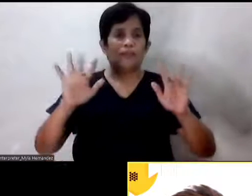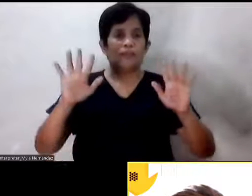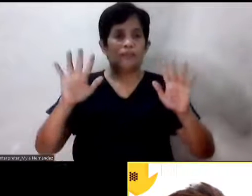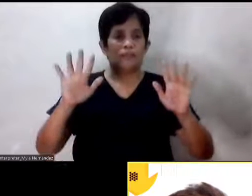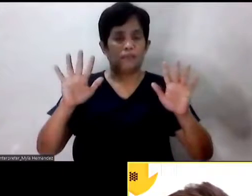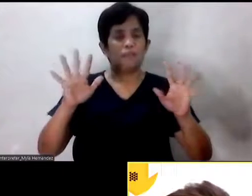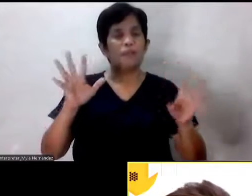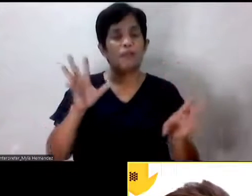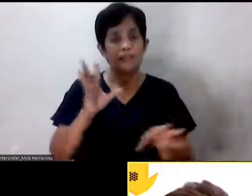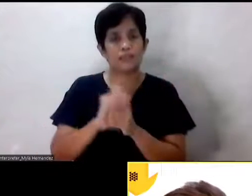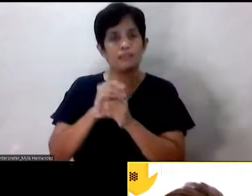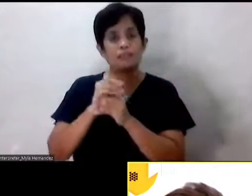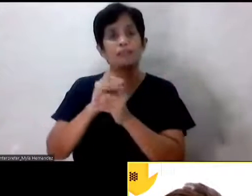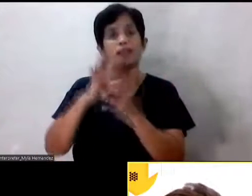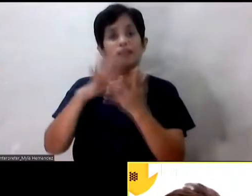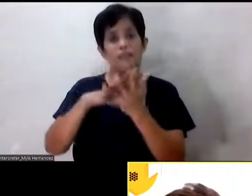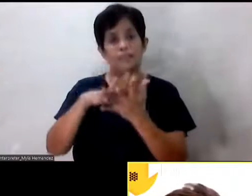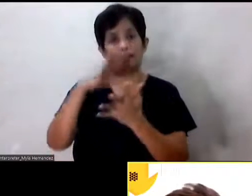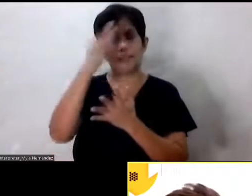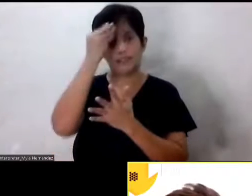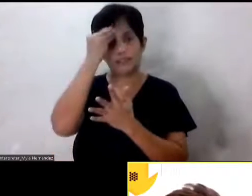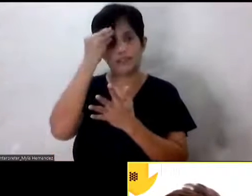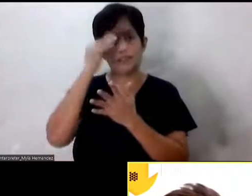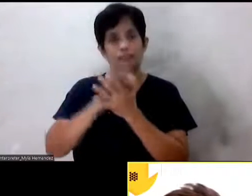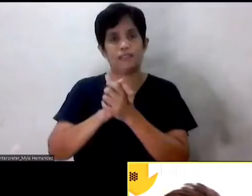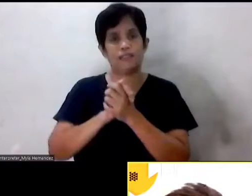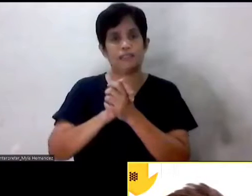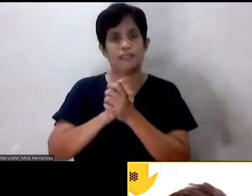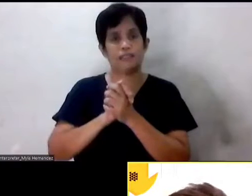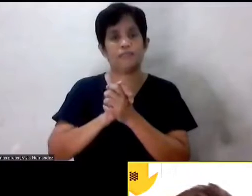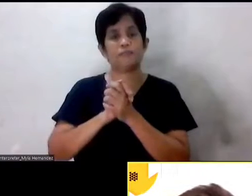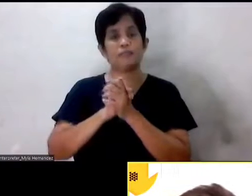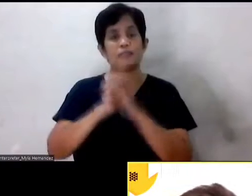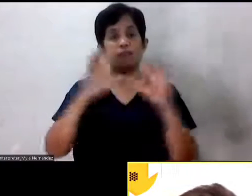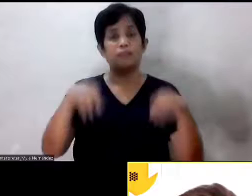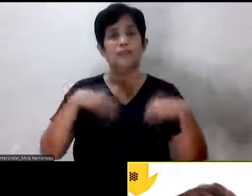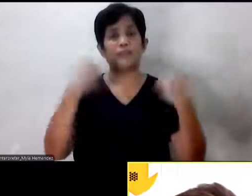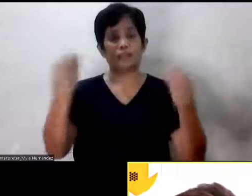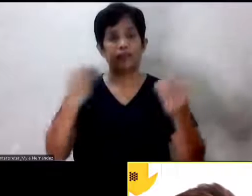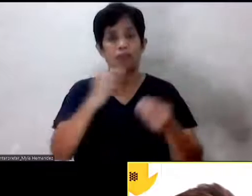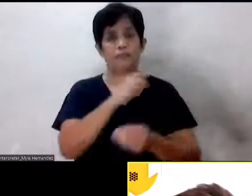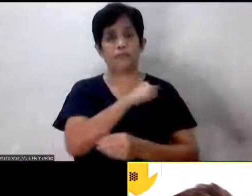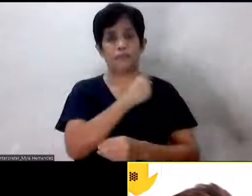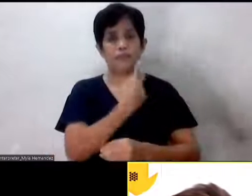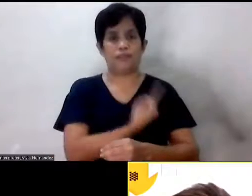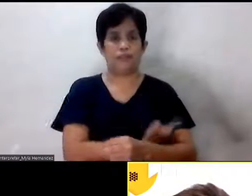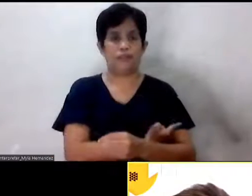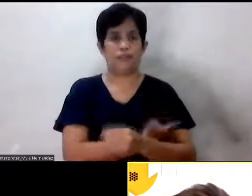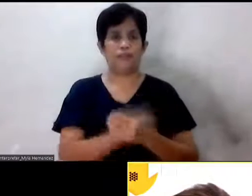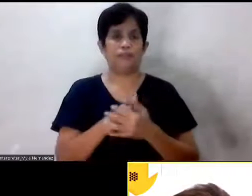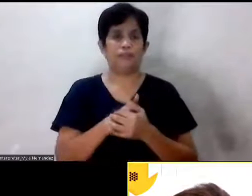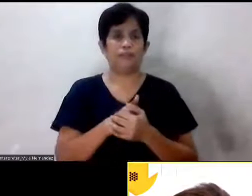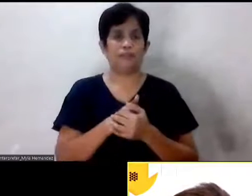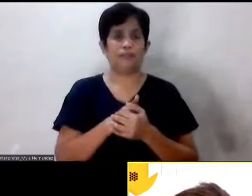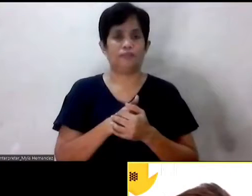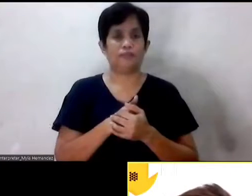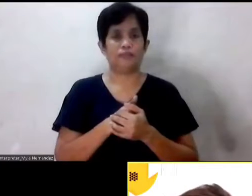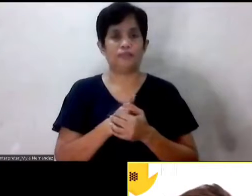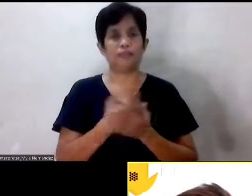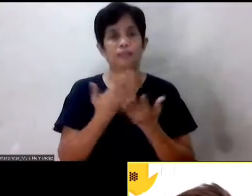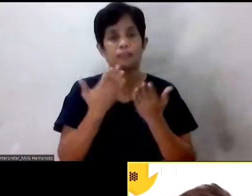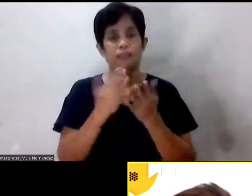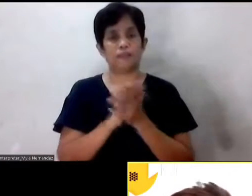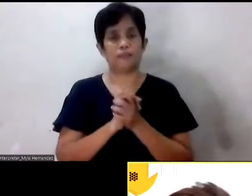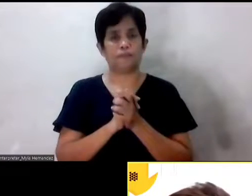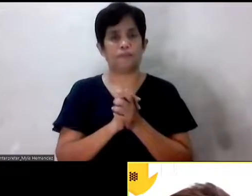makadagdag kaalaman, at makabigay ka pangyarihan. Okay? You know, inform